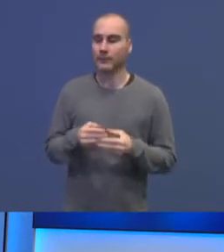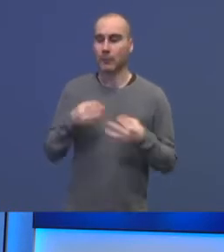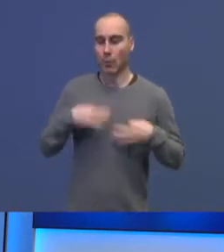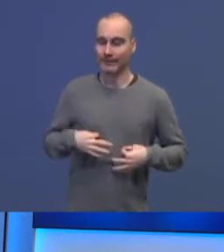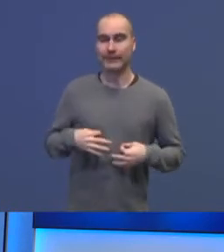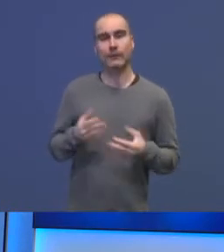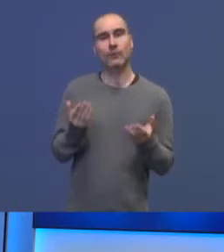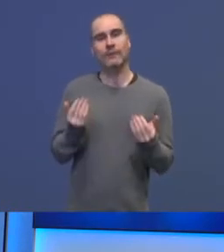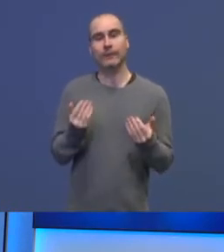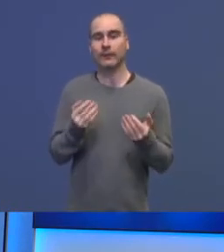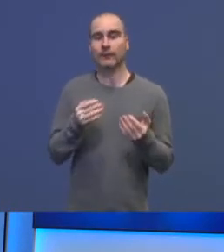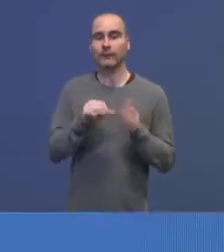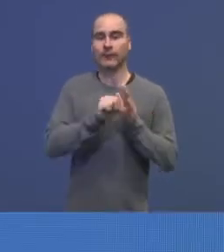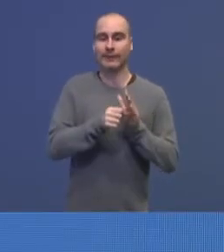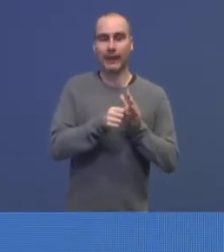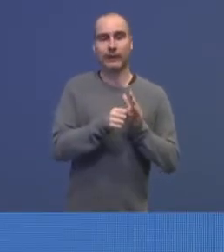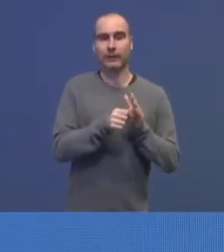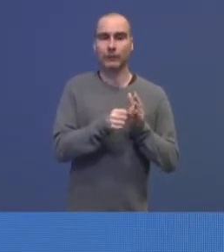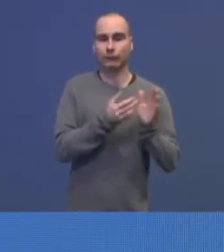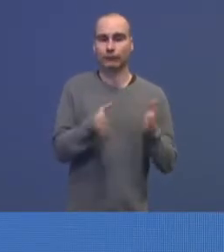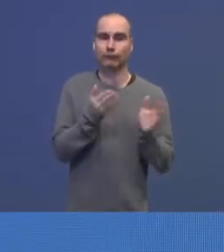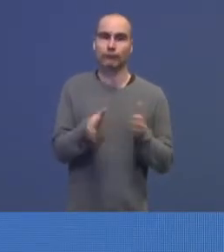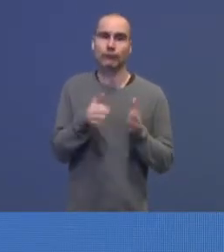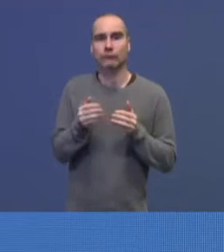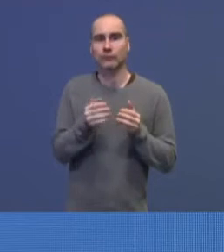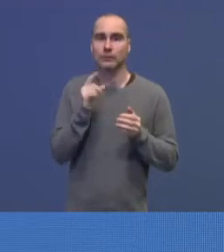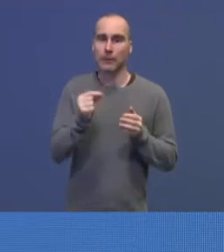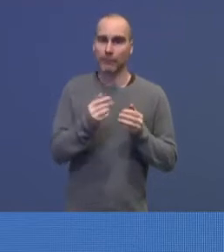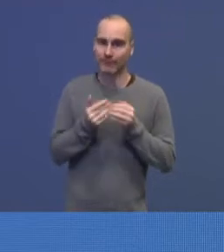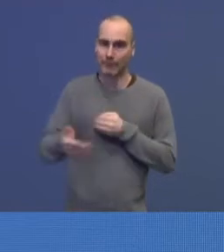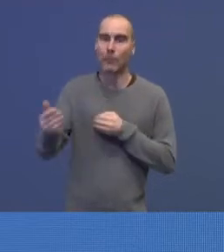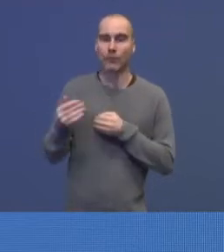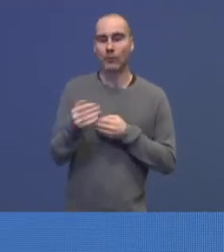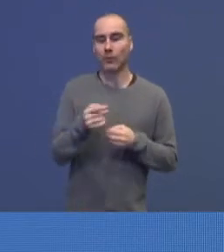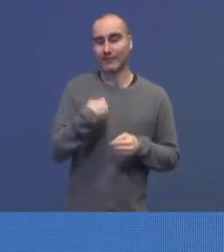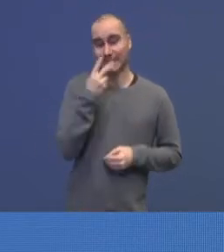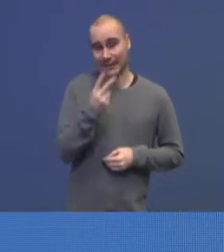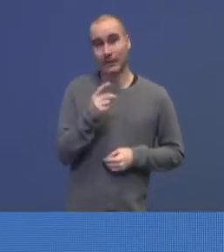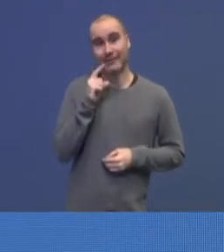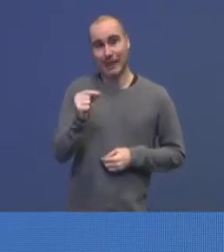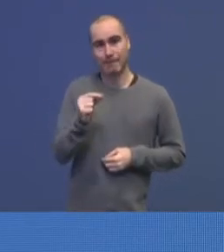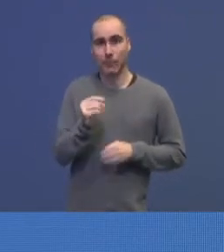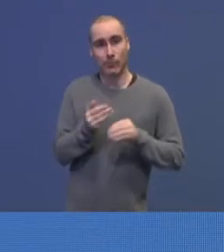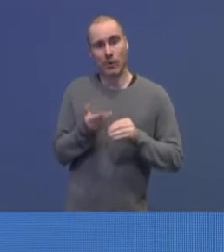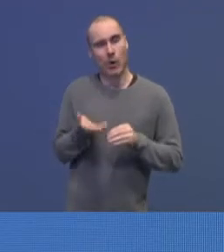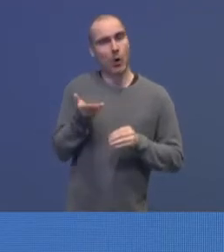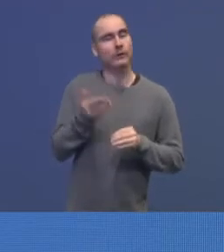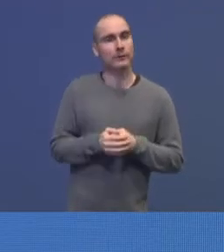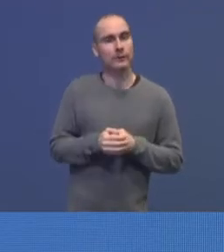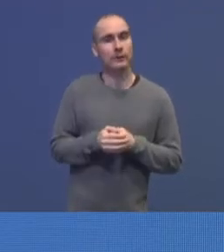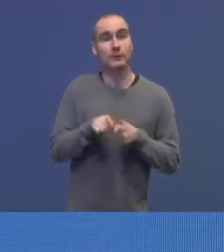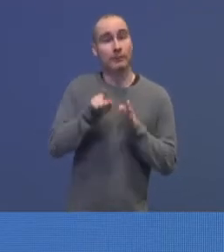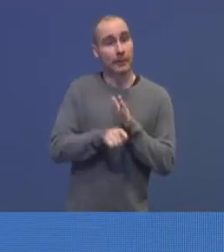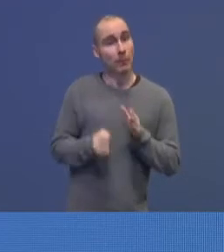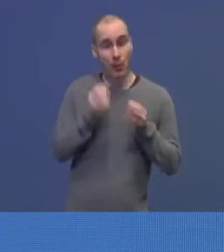Politiet forventer at registreringen vil gå raskere fremover, vi ser jo også at tempoet allerede er økt. Og samtidig så må vi være